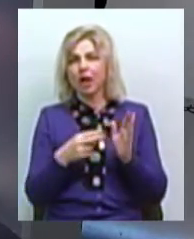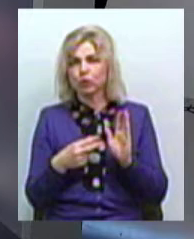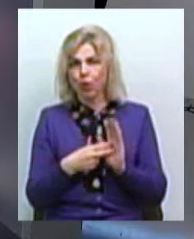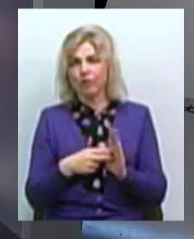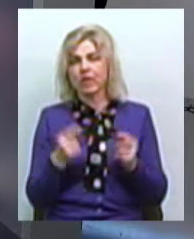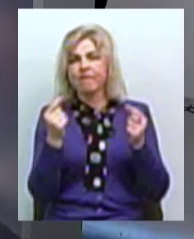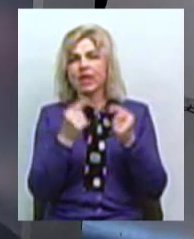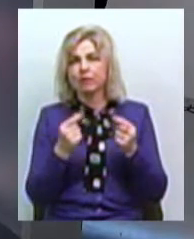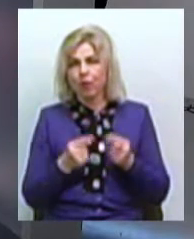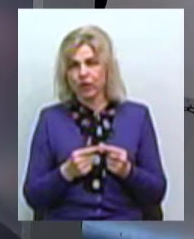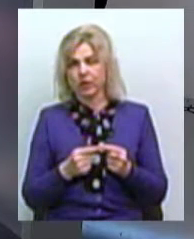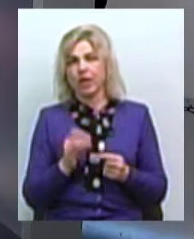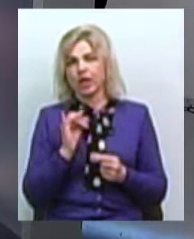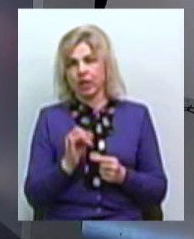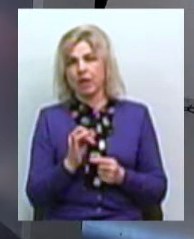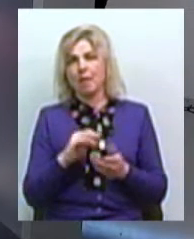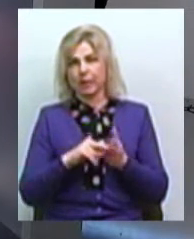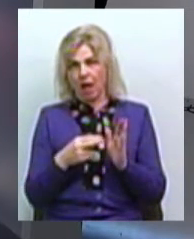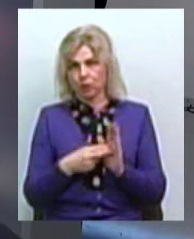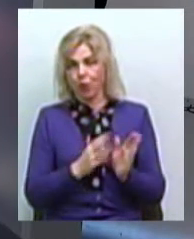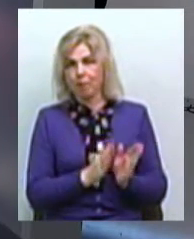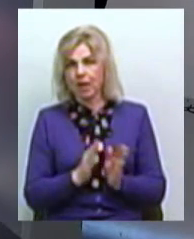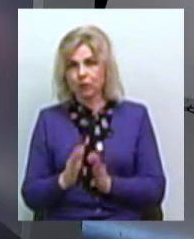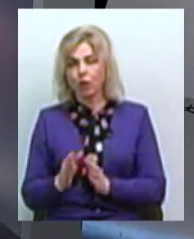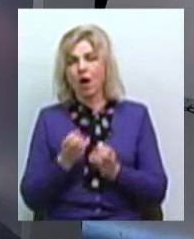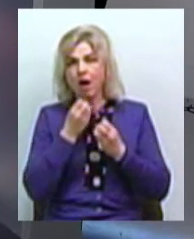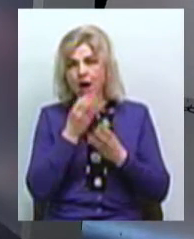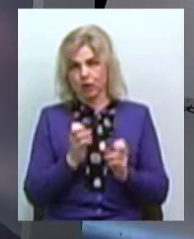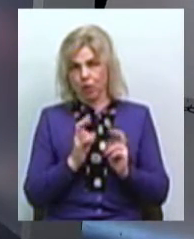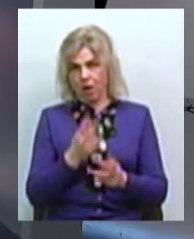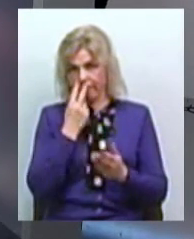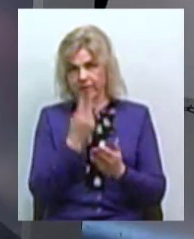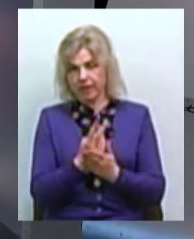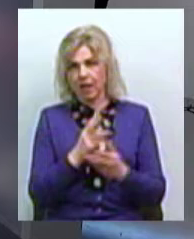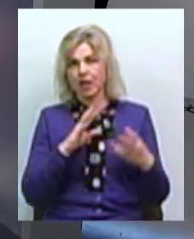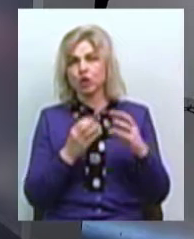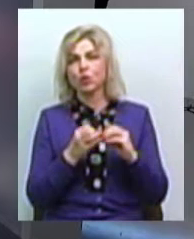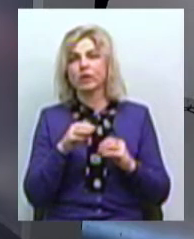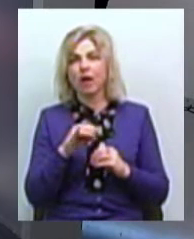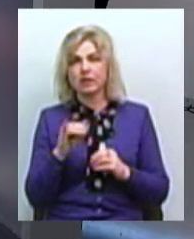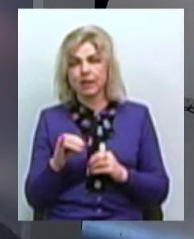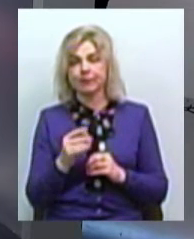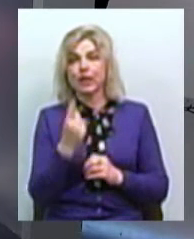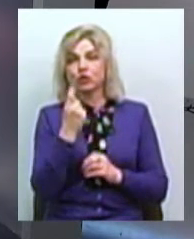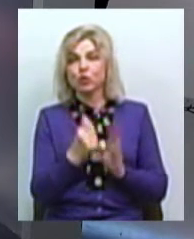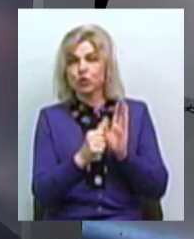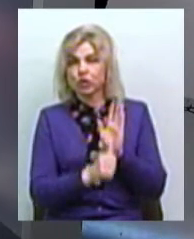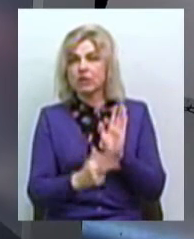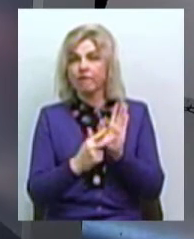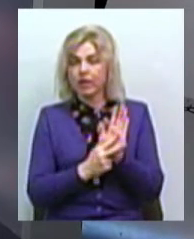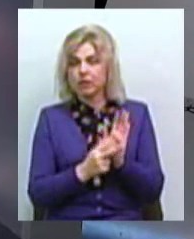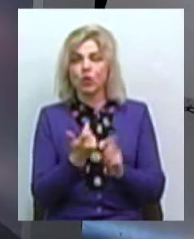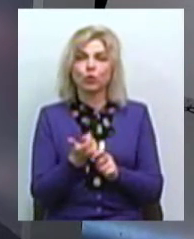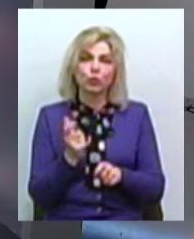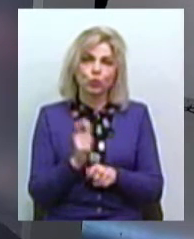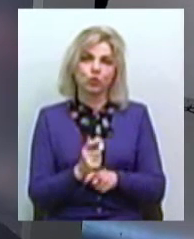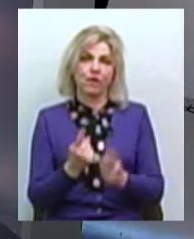відповідально, чітко, планомірно і гарно, як ми бачимо у результаті. Тому що та цифра, яка є, 168, це дуже